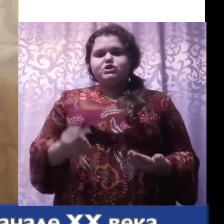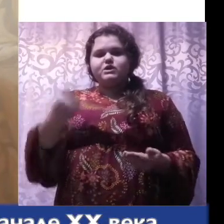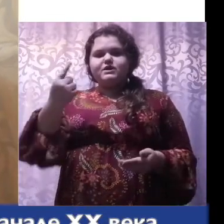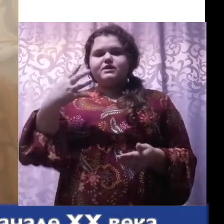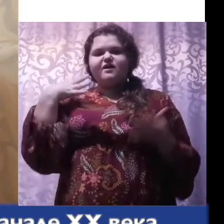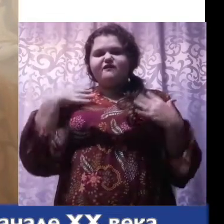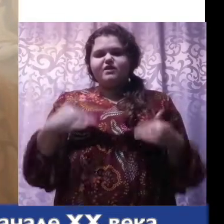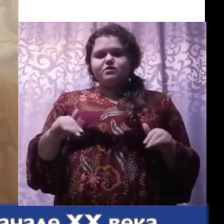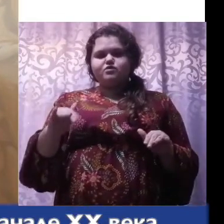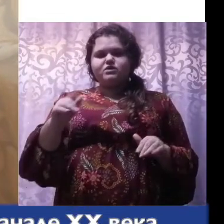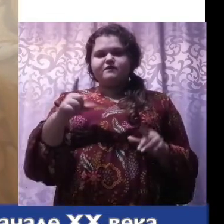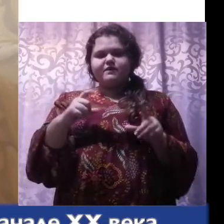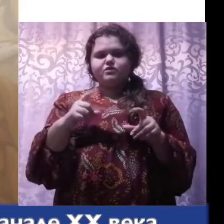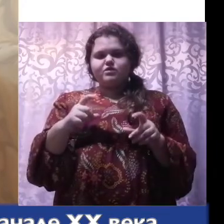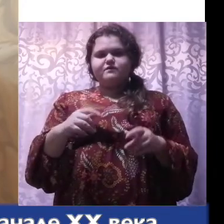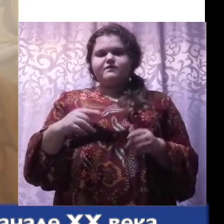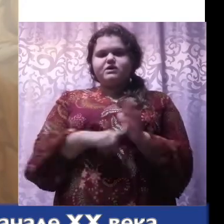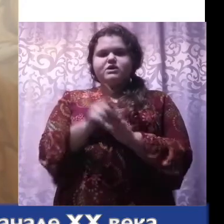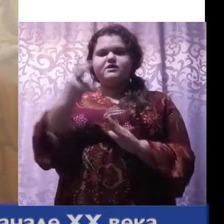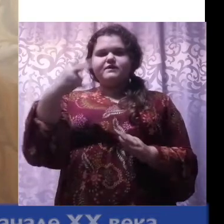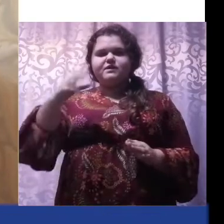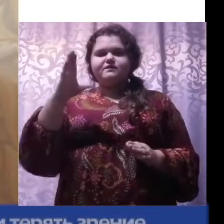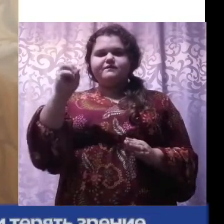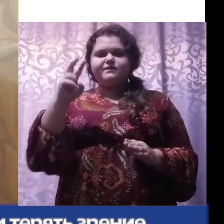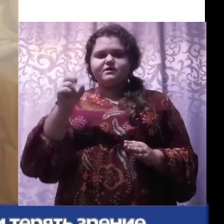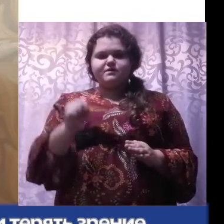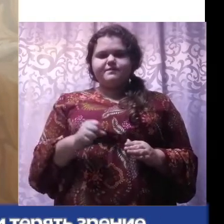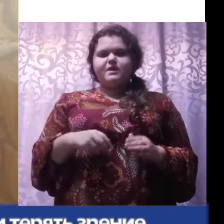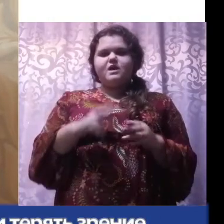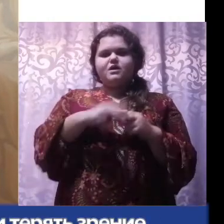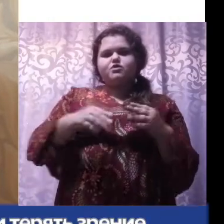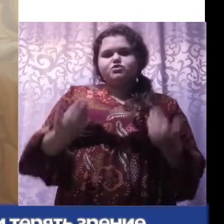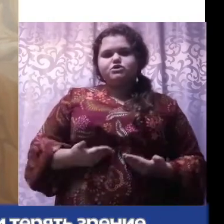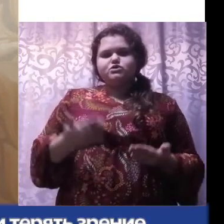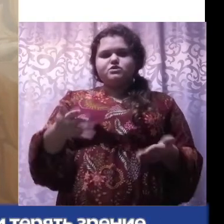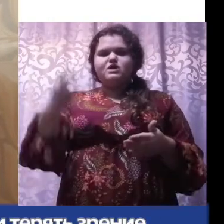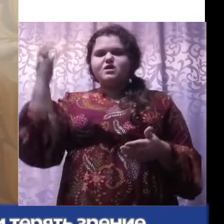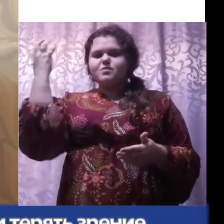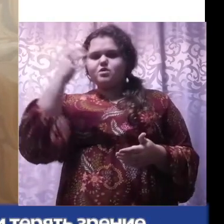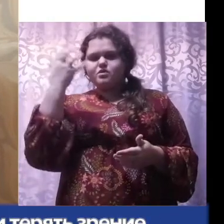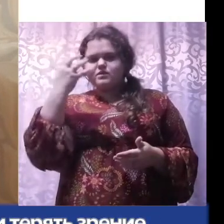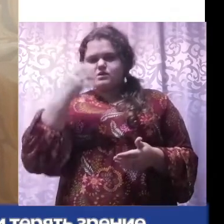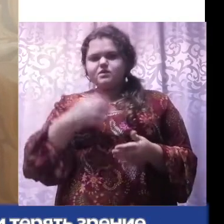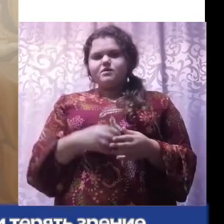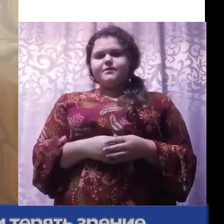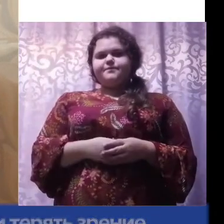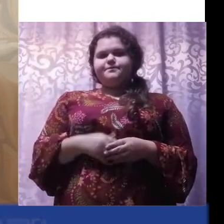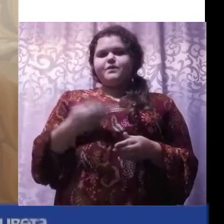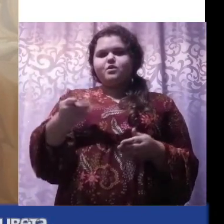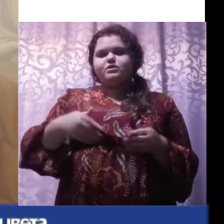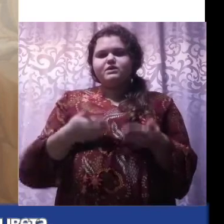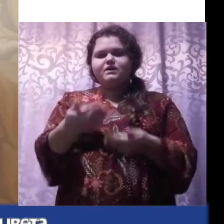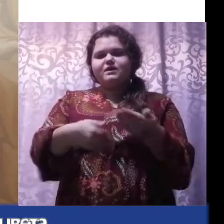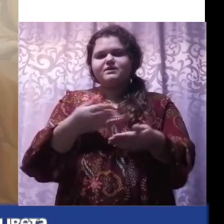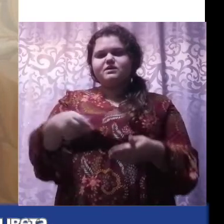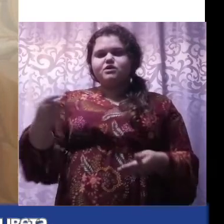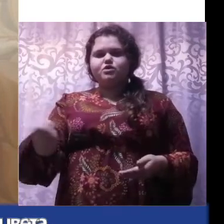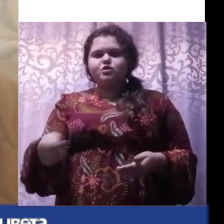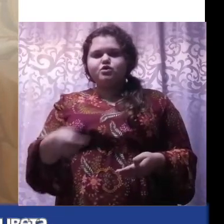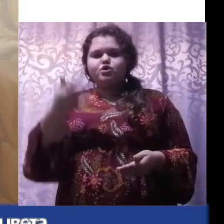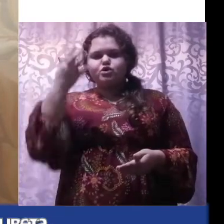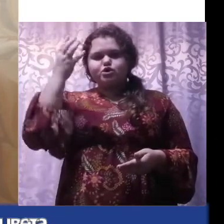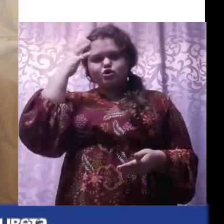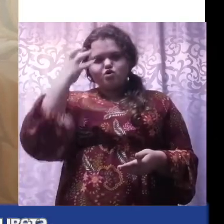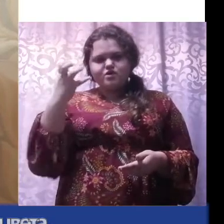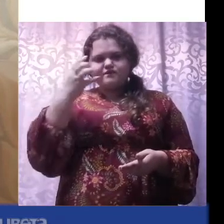Жил один французский фотограф в начале 20 века, и к концу жизни он стал катастрофически терять зрение. Но он тогда ходил с